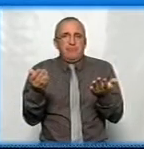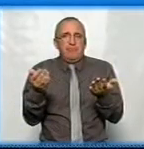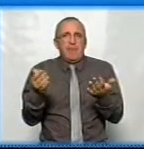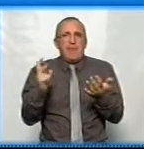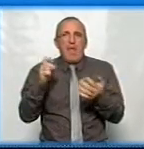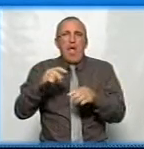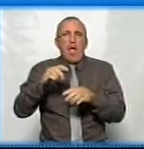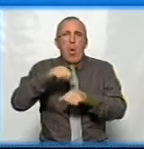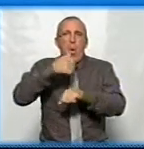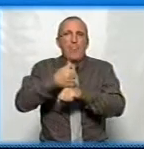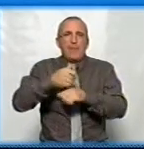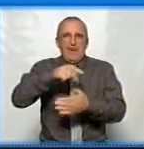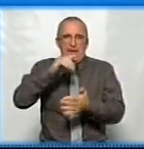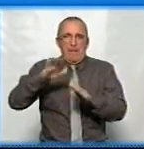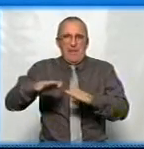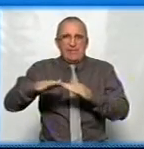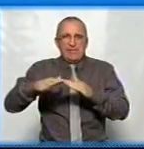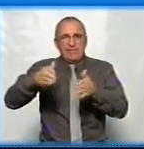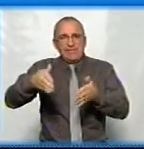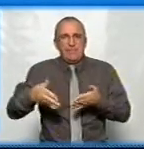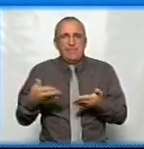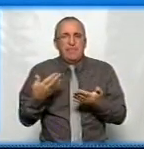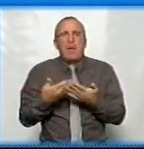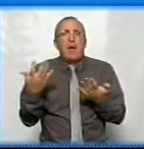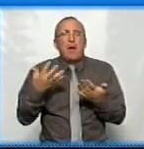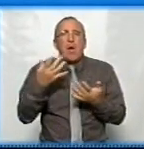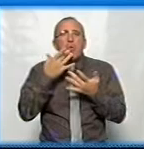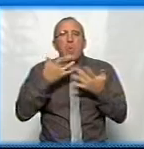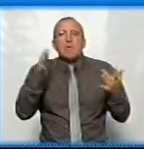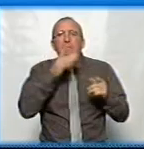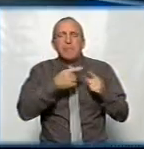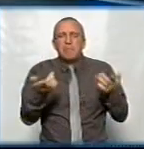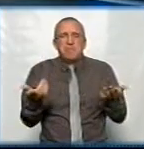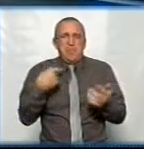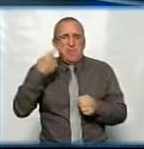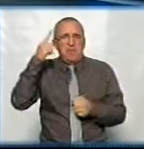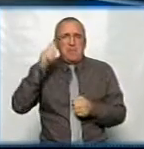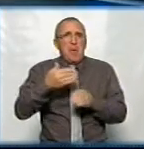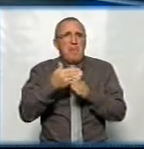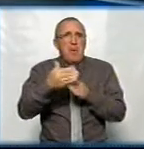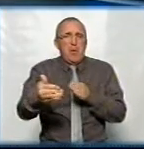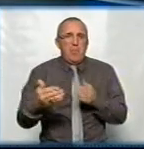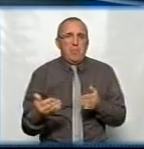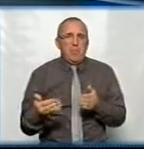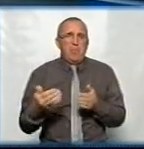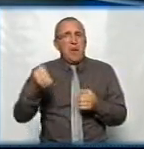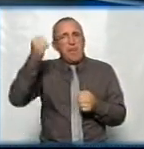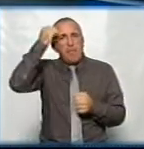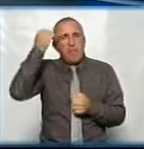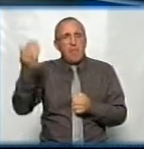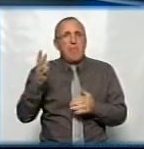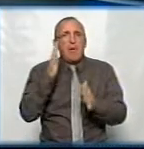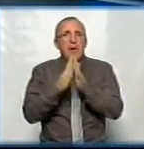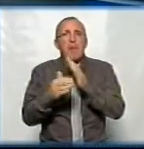головних місцях, а десь там. Це не дуже високий рівень. радянського періоду? Я знаю більш позднього періоду. Ну, наприклад, пам'ятник у